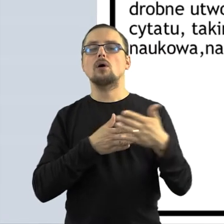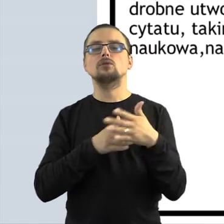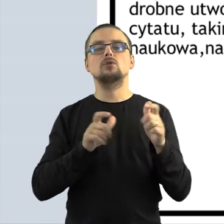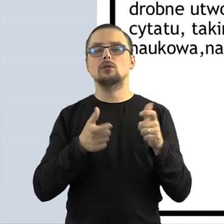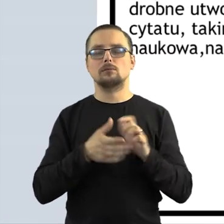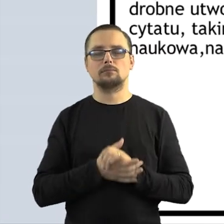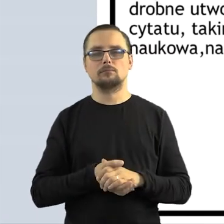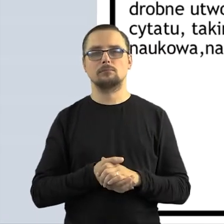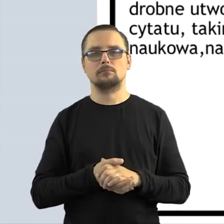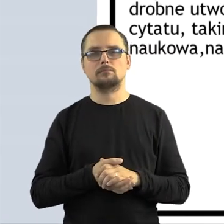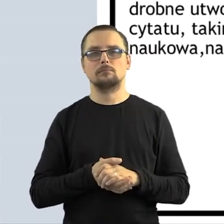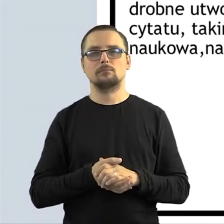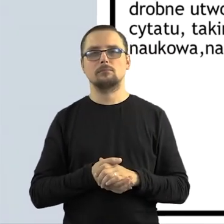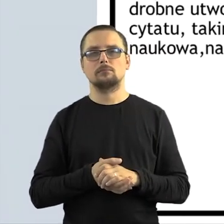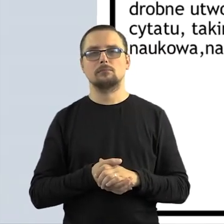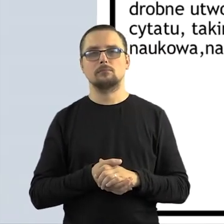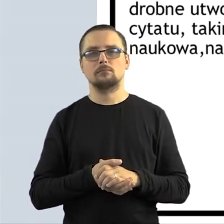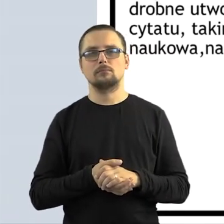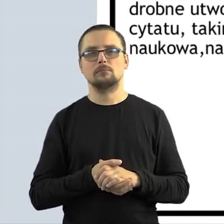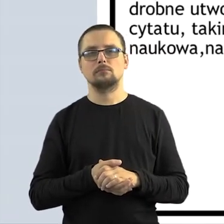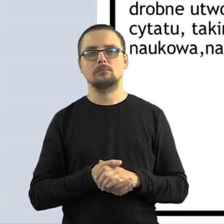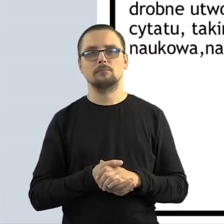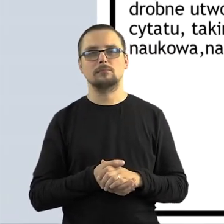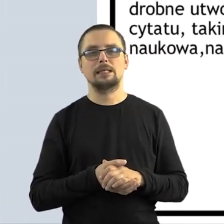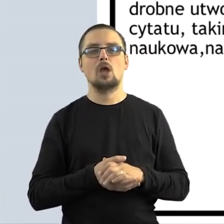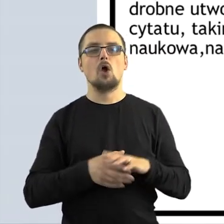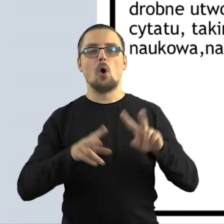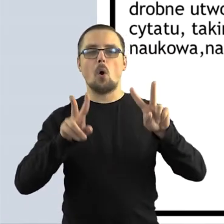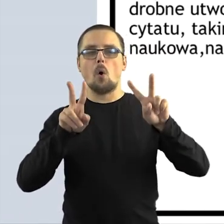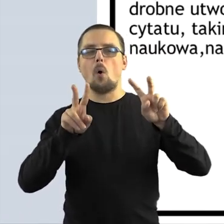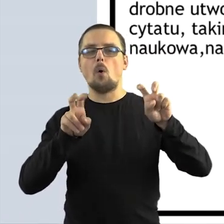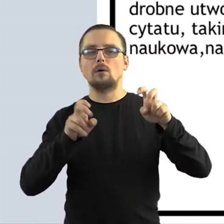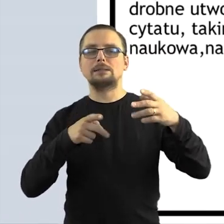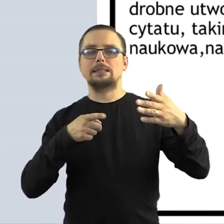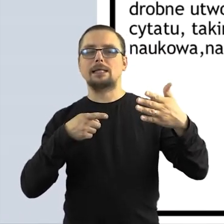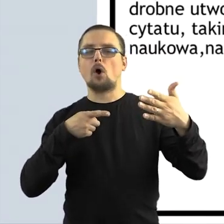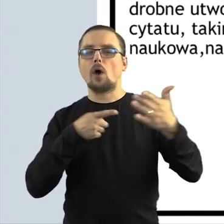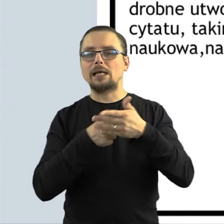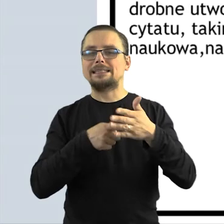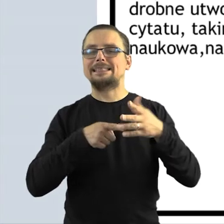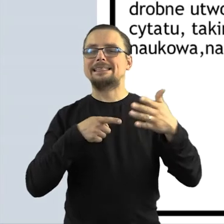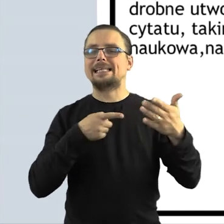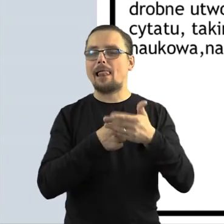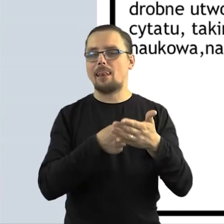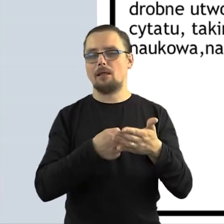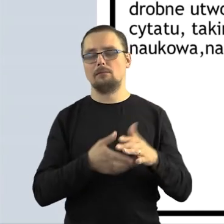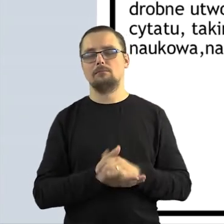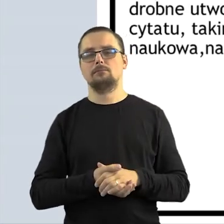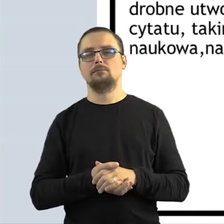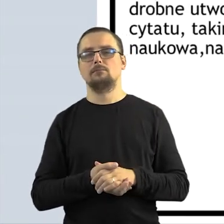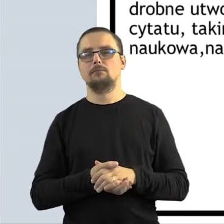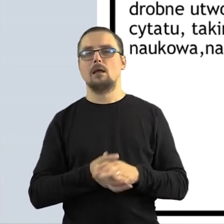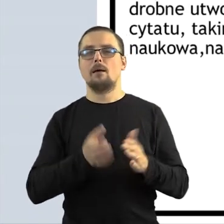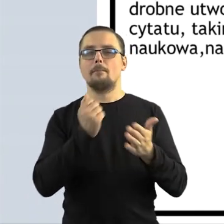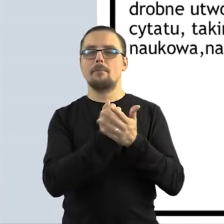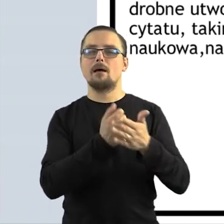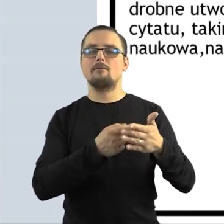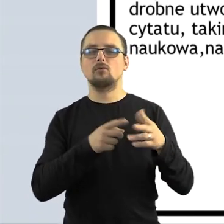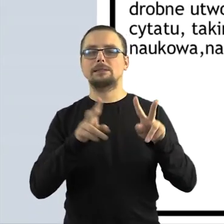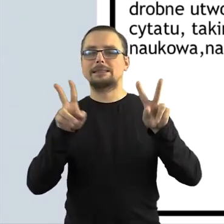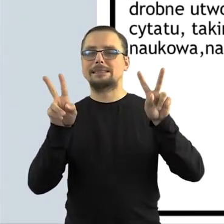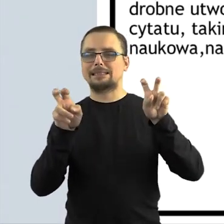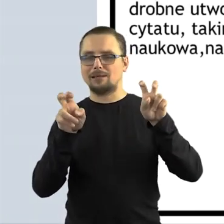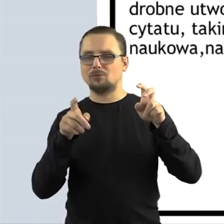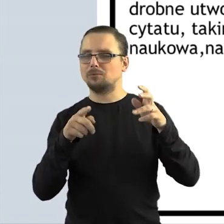czymś, co jest nazywane celem prawa cytatu. I tutaj prawo cytatu nigdy nie może być